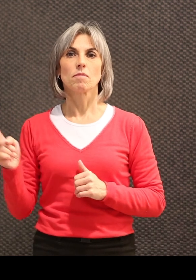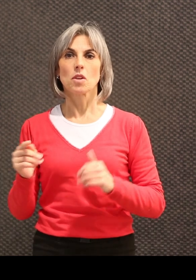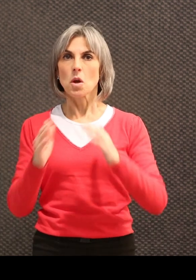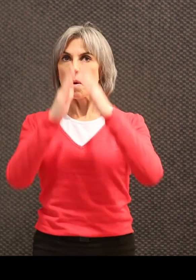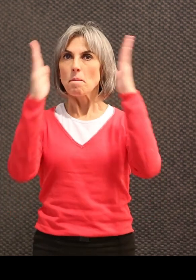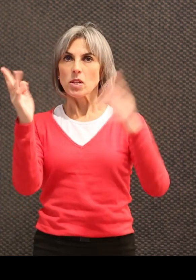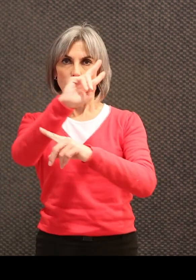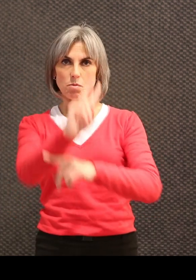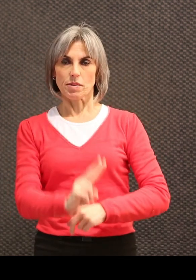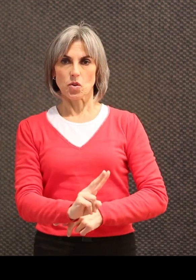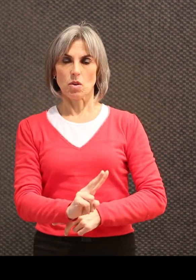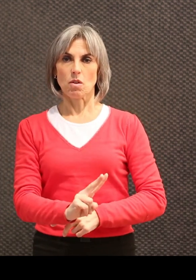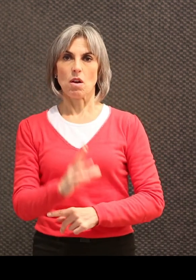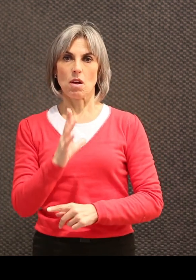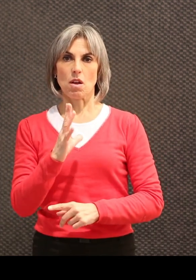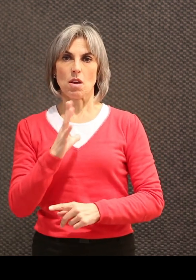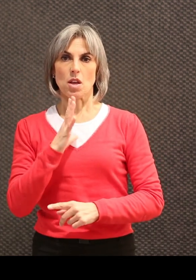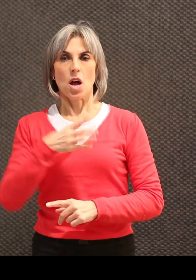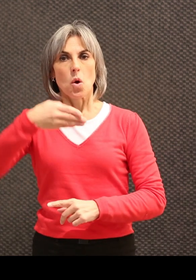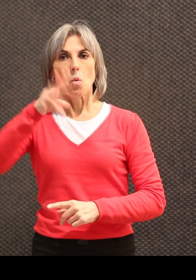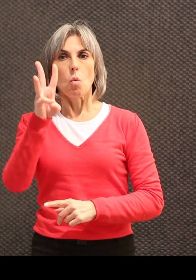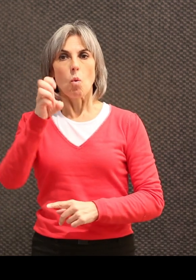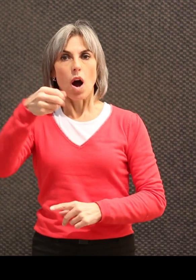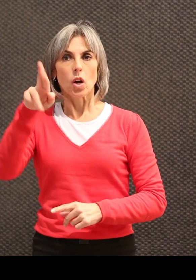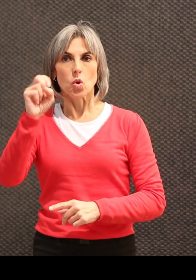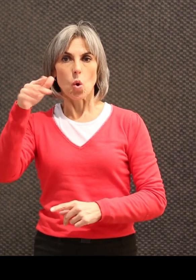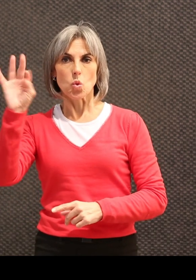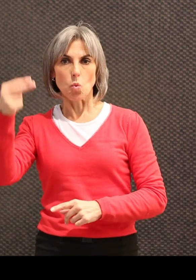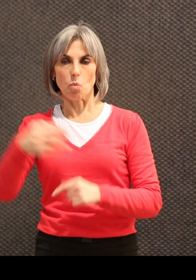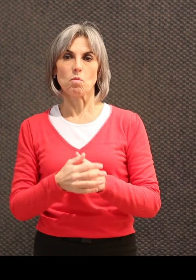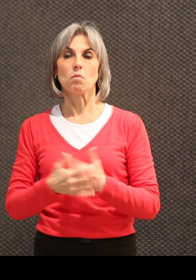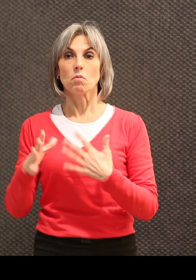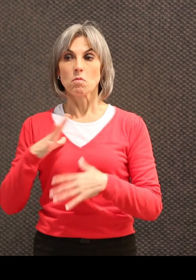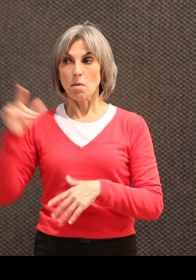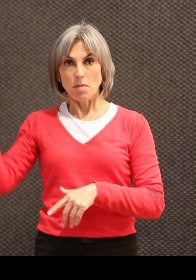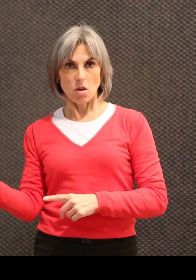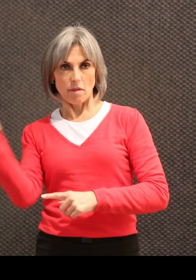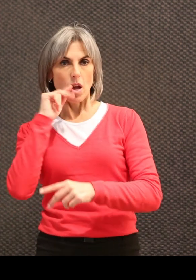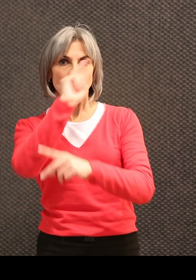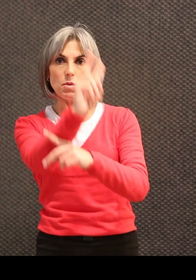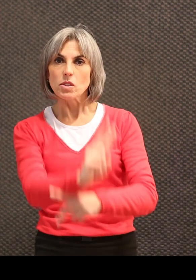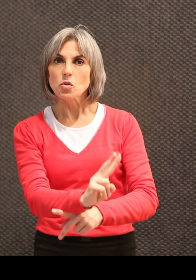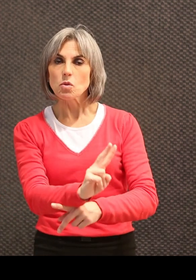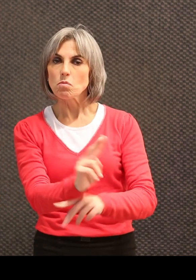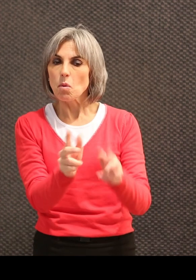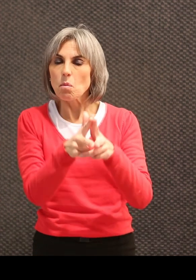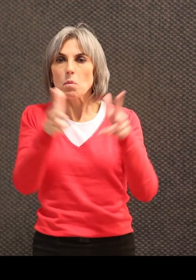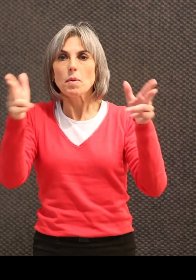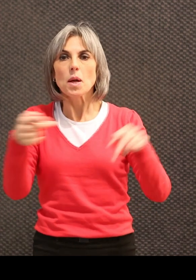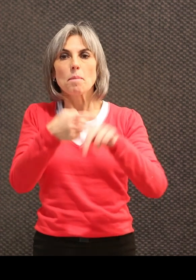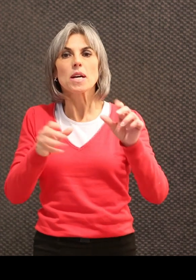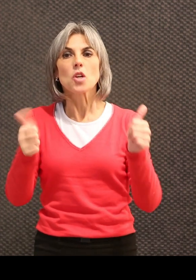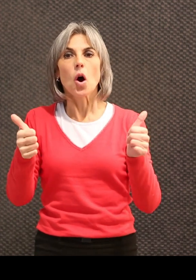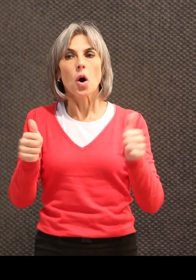Nous avons donc le logement supervisé à Warnetour, la maison d'Elisabeth. Là, il y a une supervision qui est momentanée. y a un mi